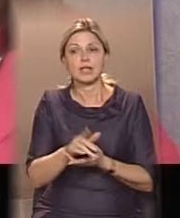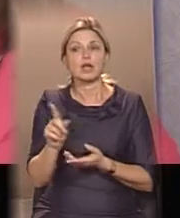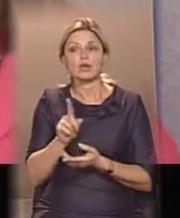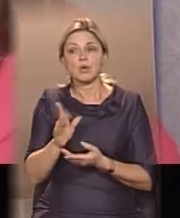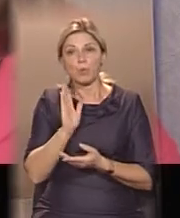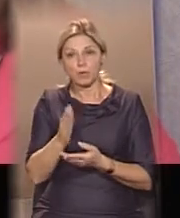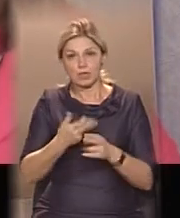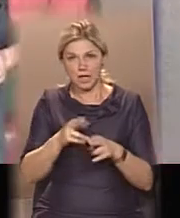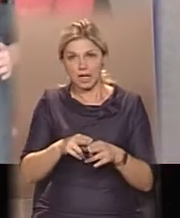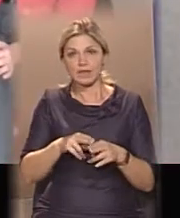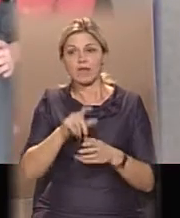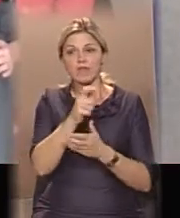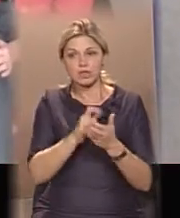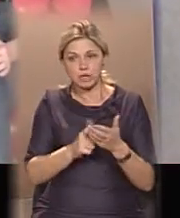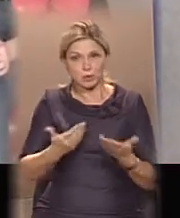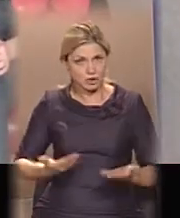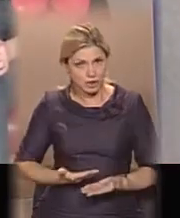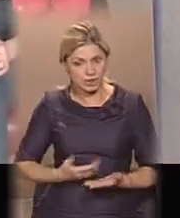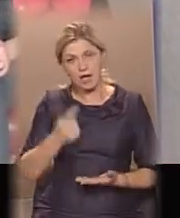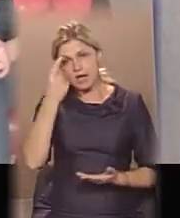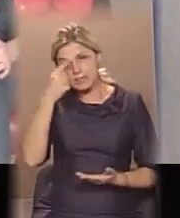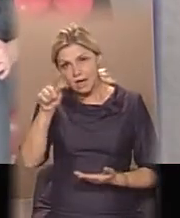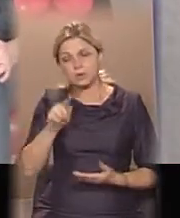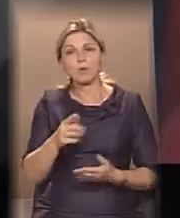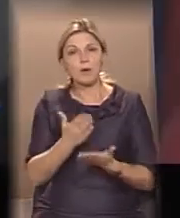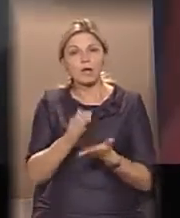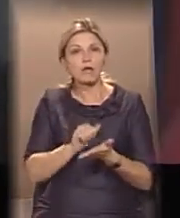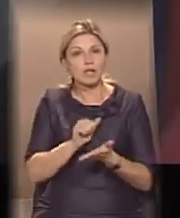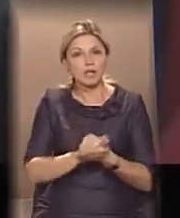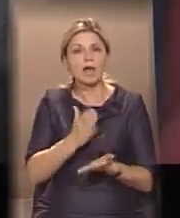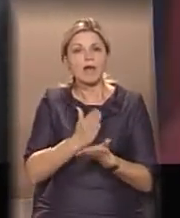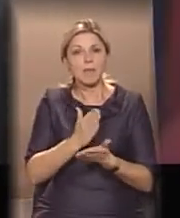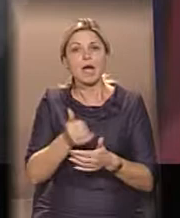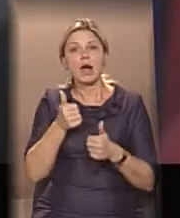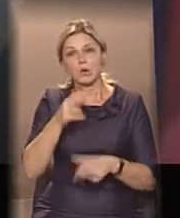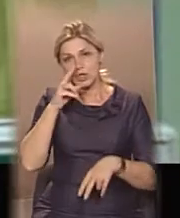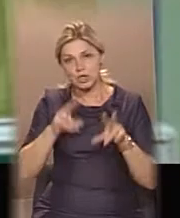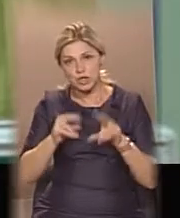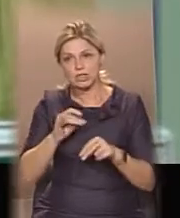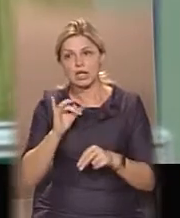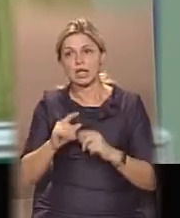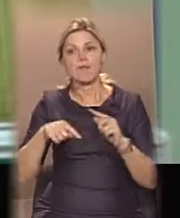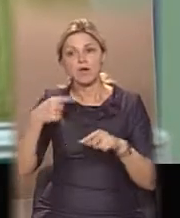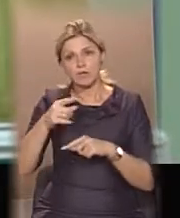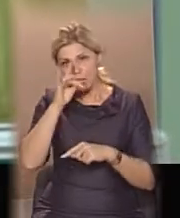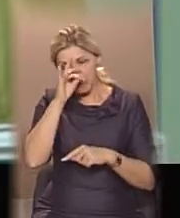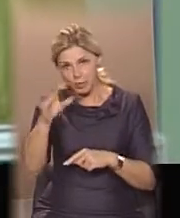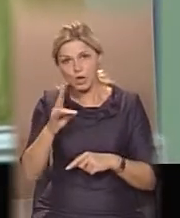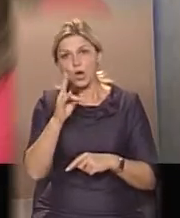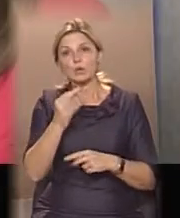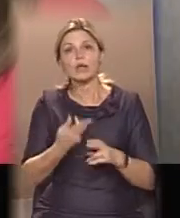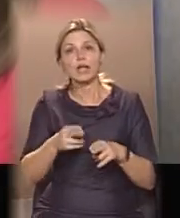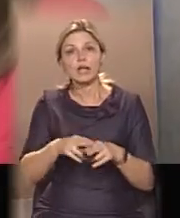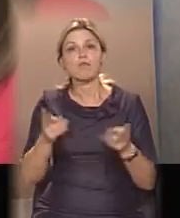цим віршам жити». Задум видавців має дуже хороші шанси на втілення і наступну популярність. Але для цього